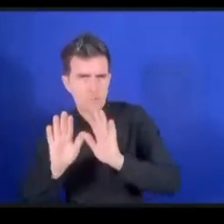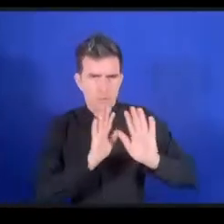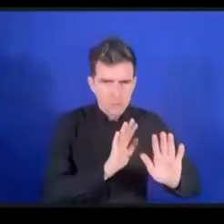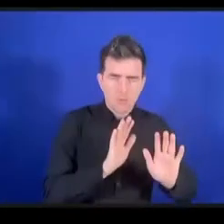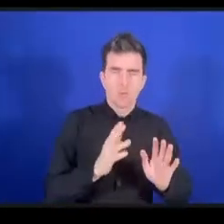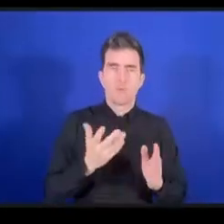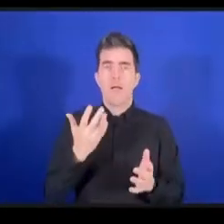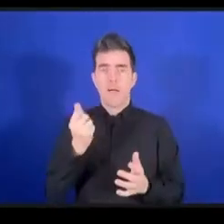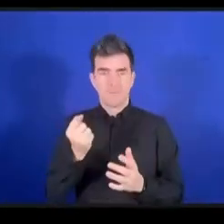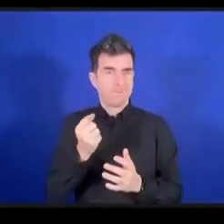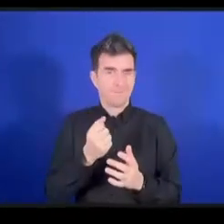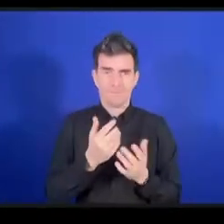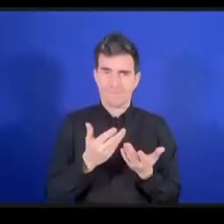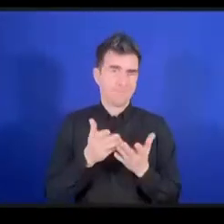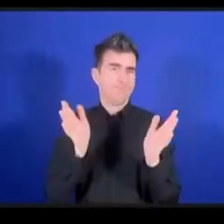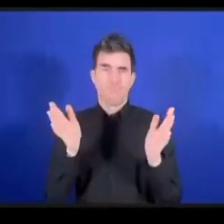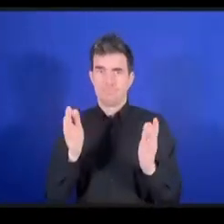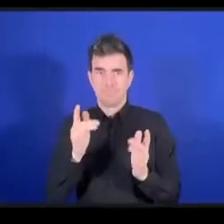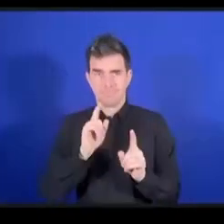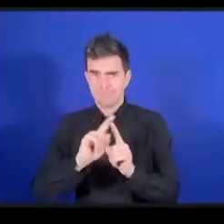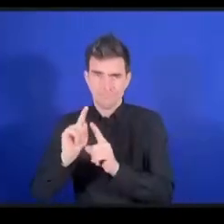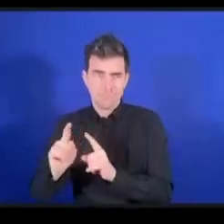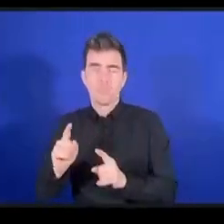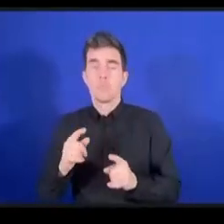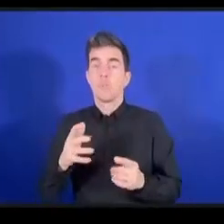يمكن أن نرى